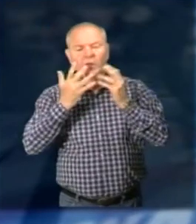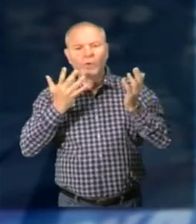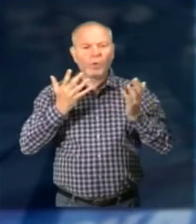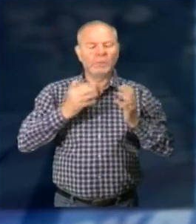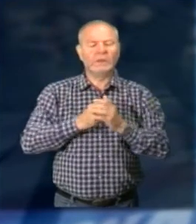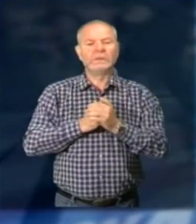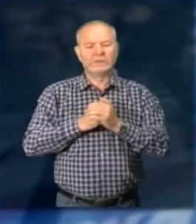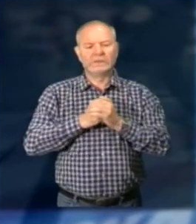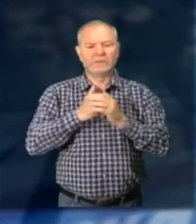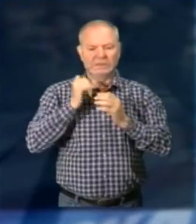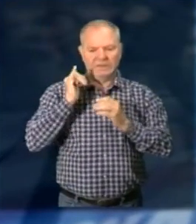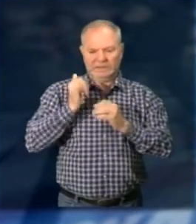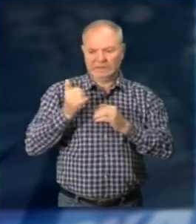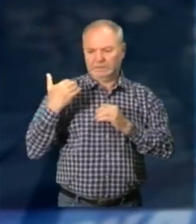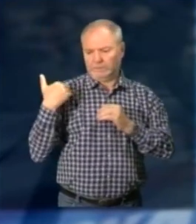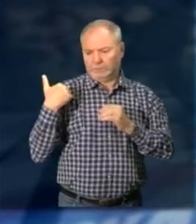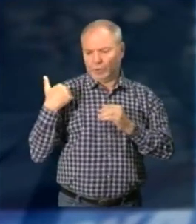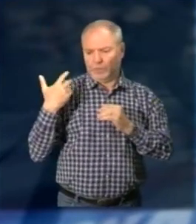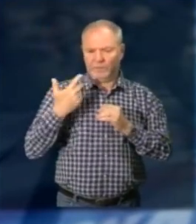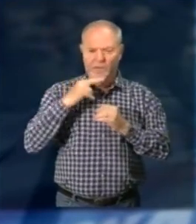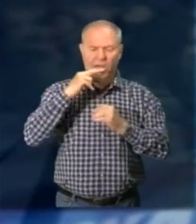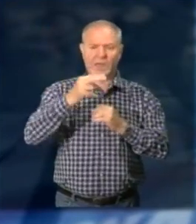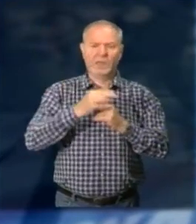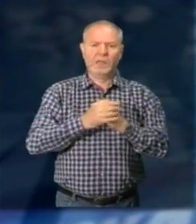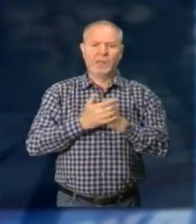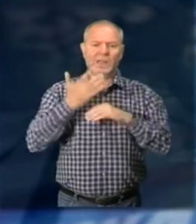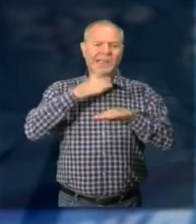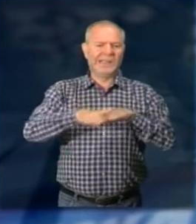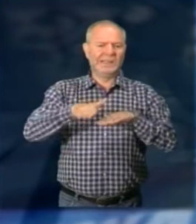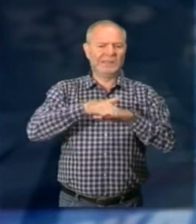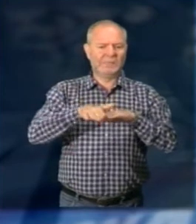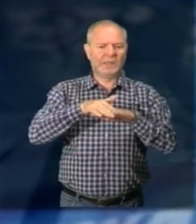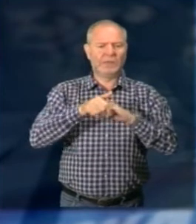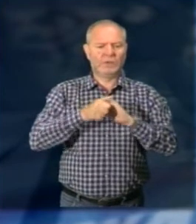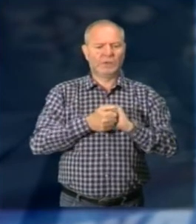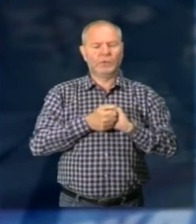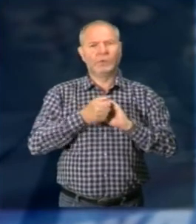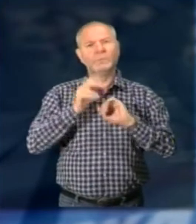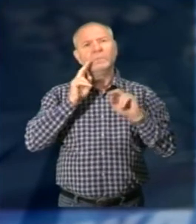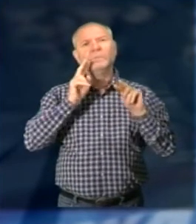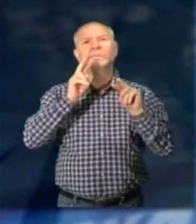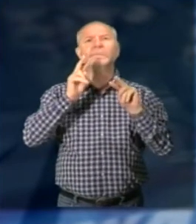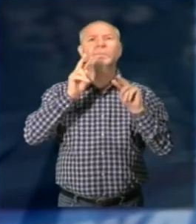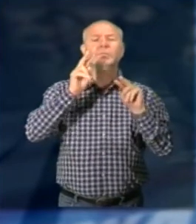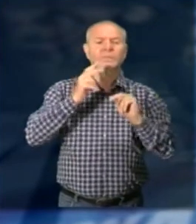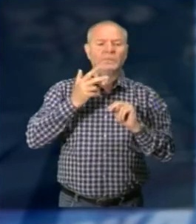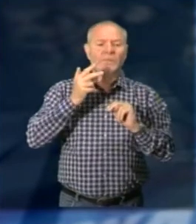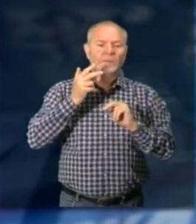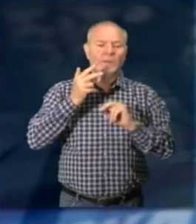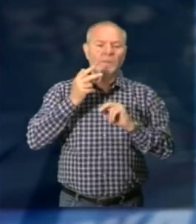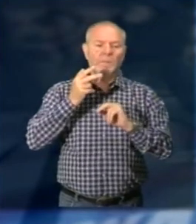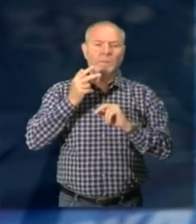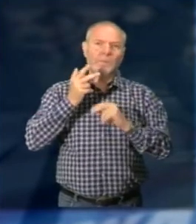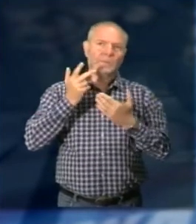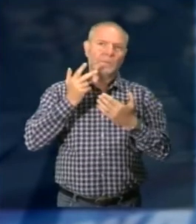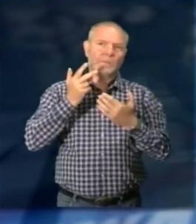Sì, ci siamo affidati ai massimi esperti a livello mondiale per quanto riguarda la